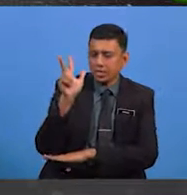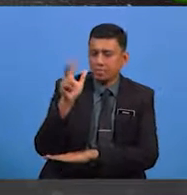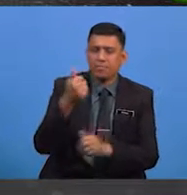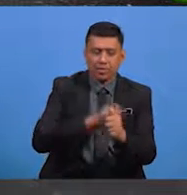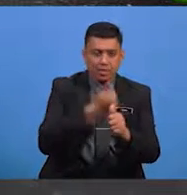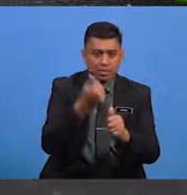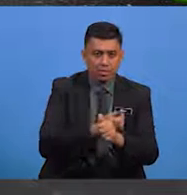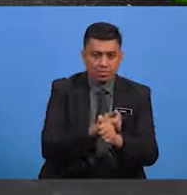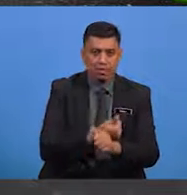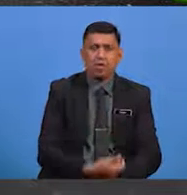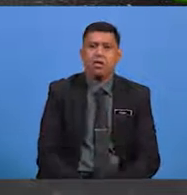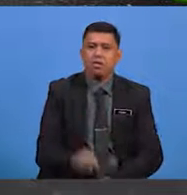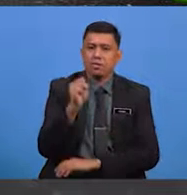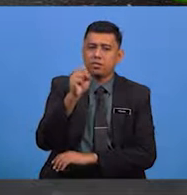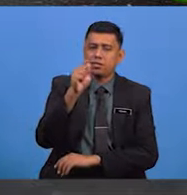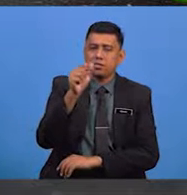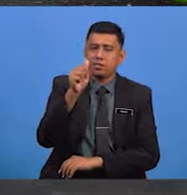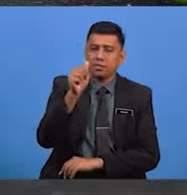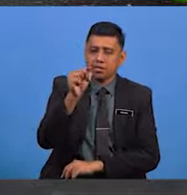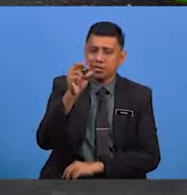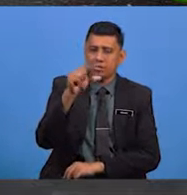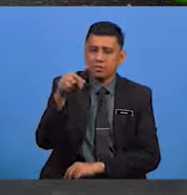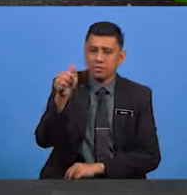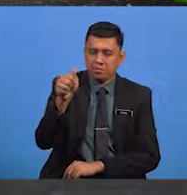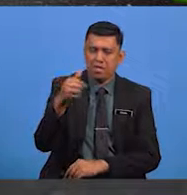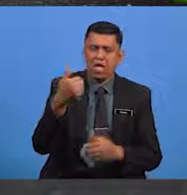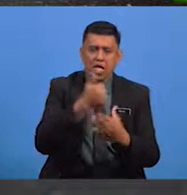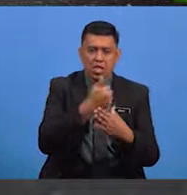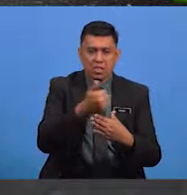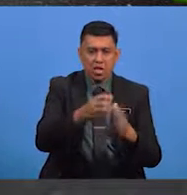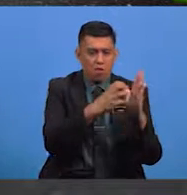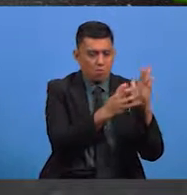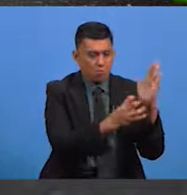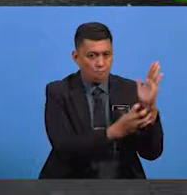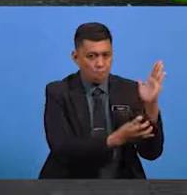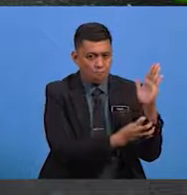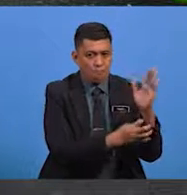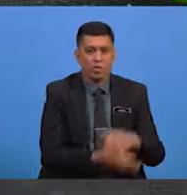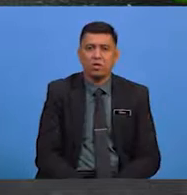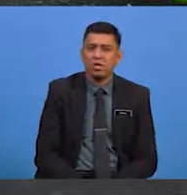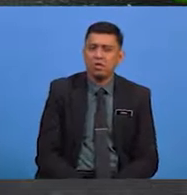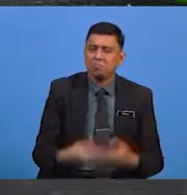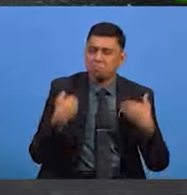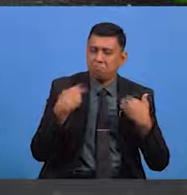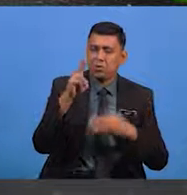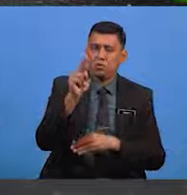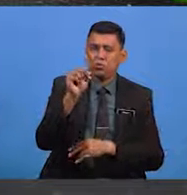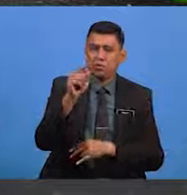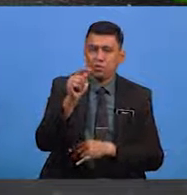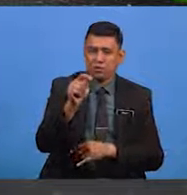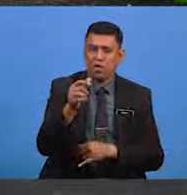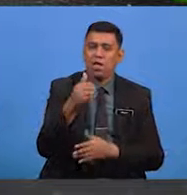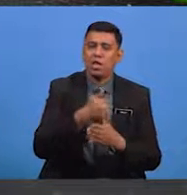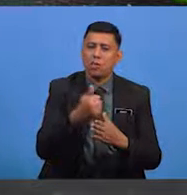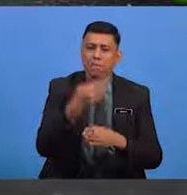setiap stanza atau rangkap pantun mempunyai unit atau kuplet iaitu pembayang